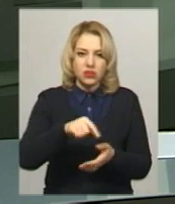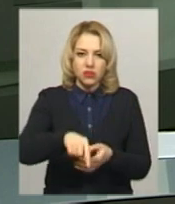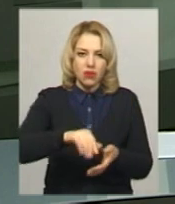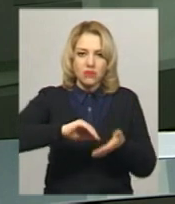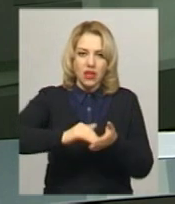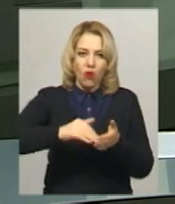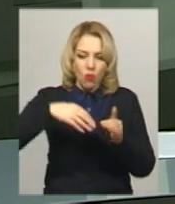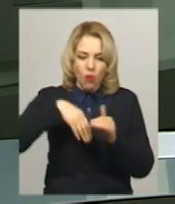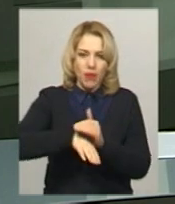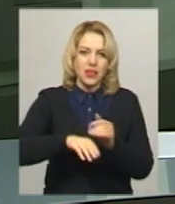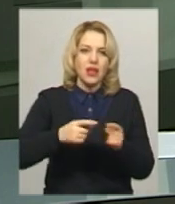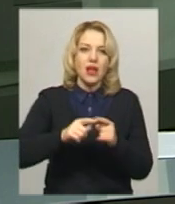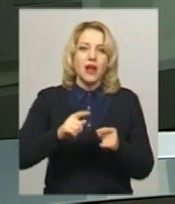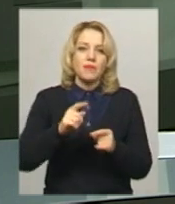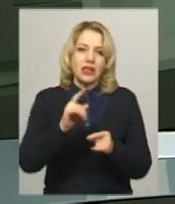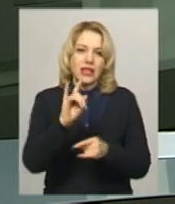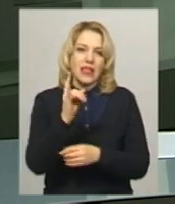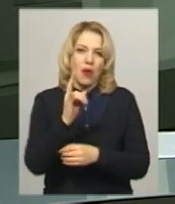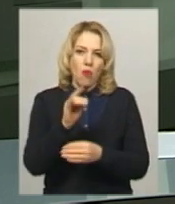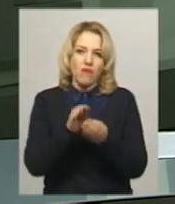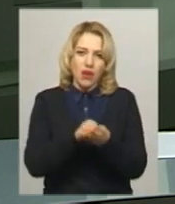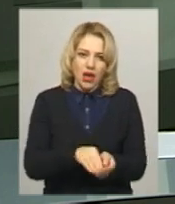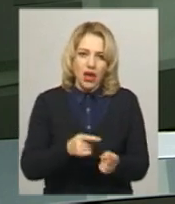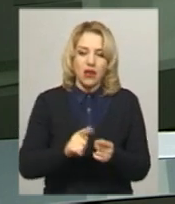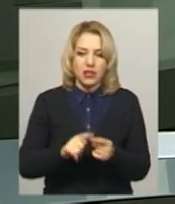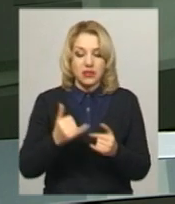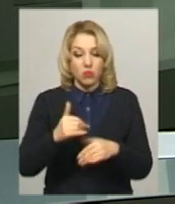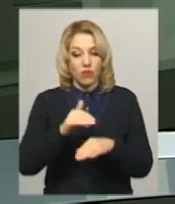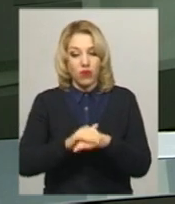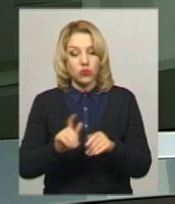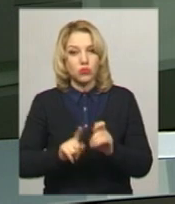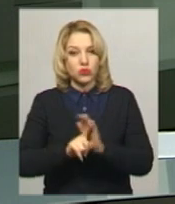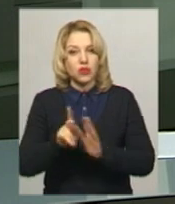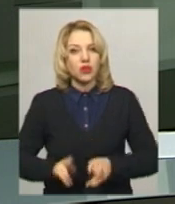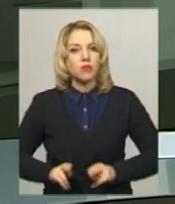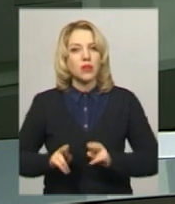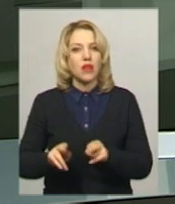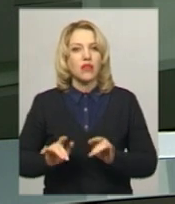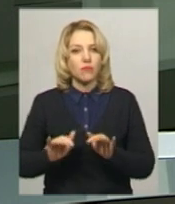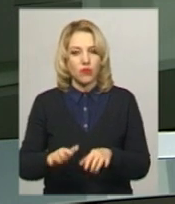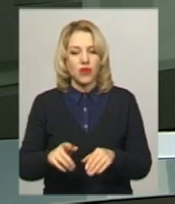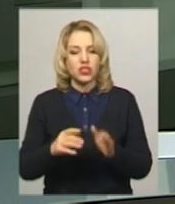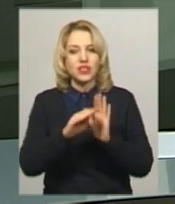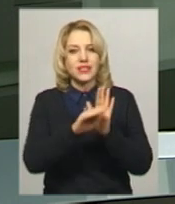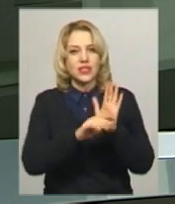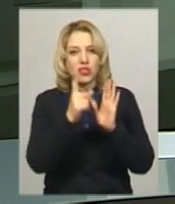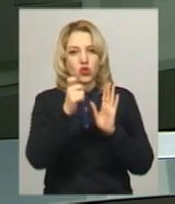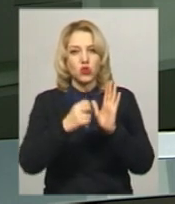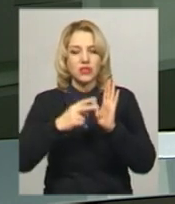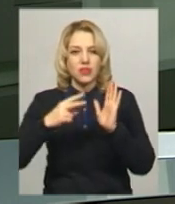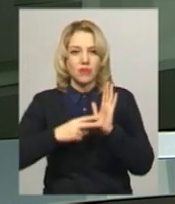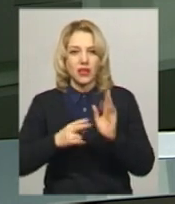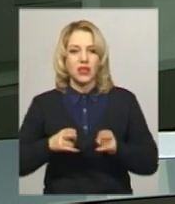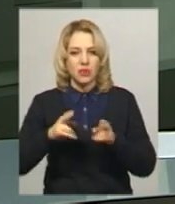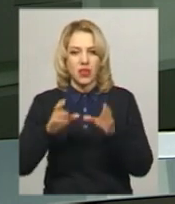відбувається ряд експертиз. По даному факту відкрито кримінальне провадження за статтею 117 Кримінального кодексу України.